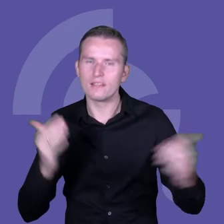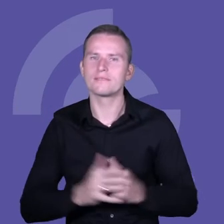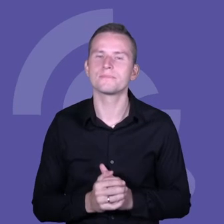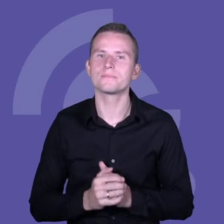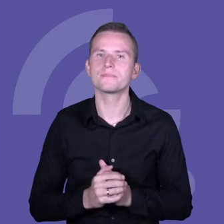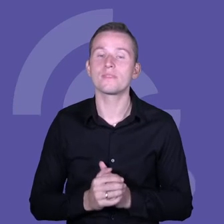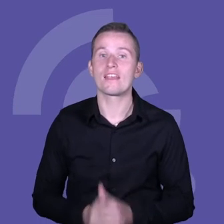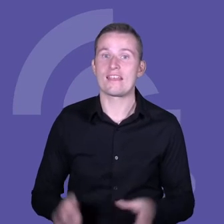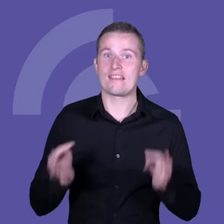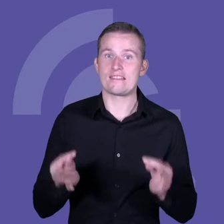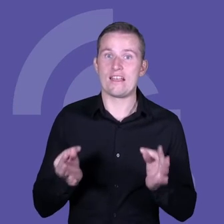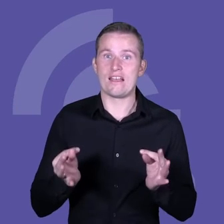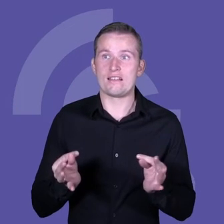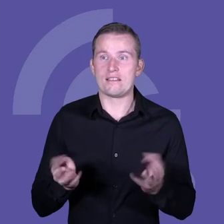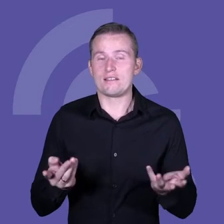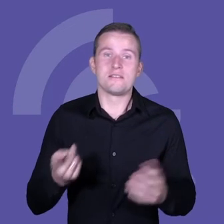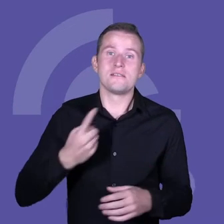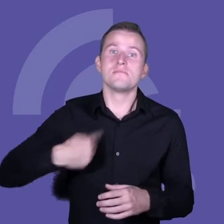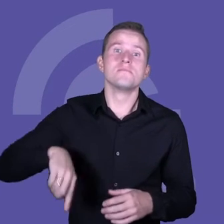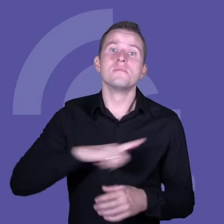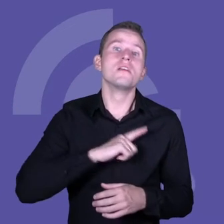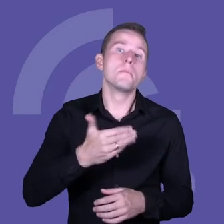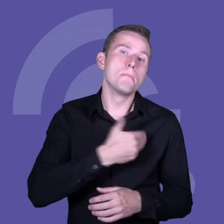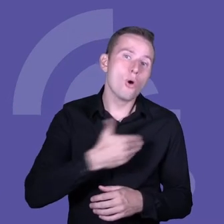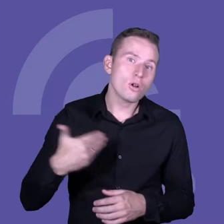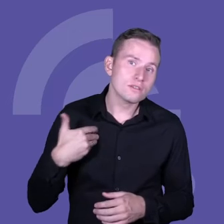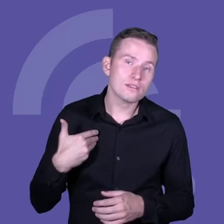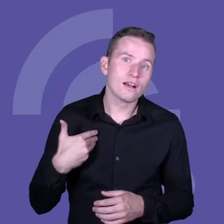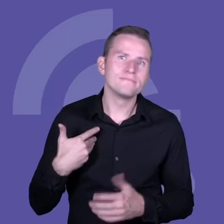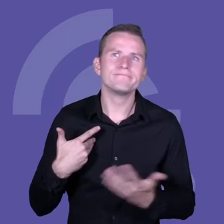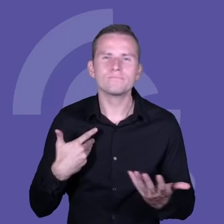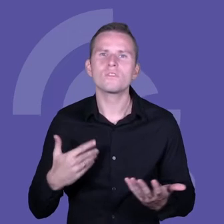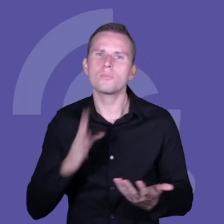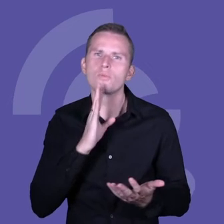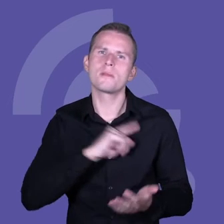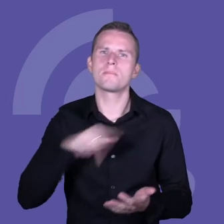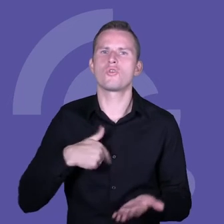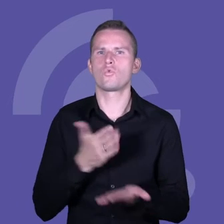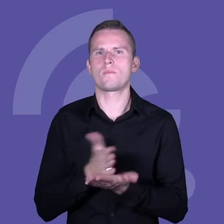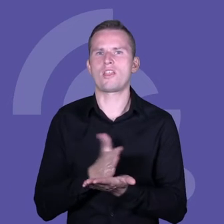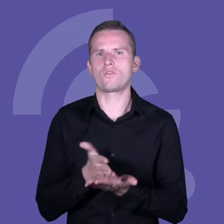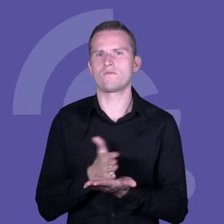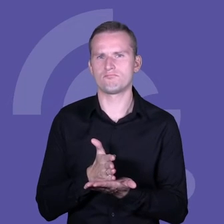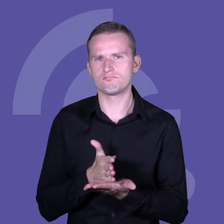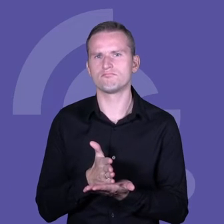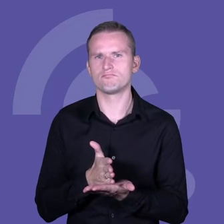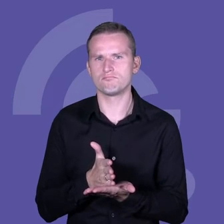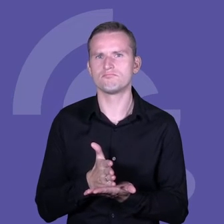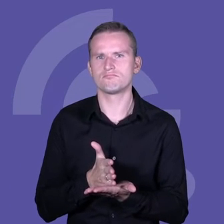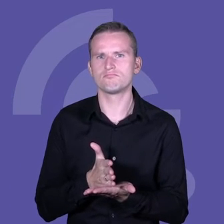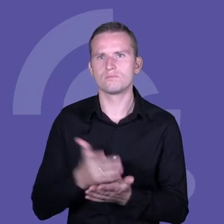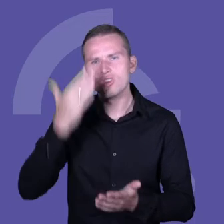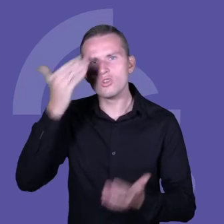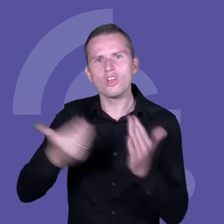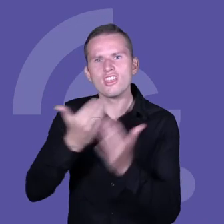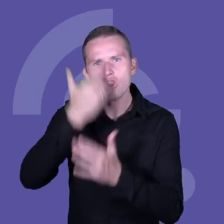jesteśmy powiedzmy takimi umiarkowanymi innowatorami.